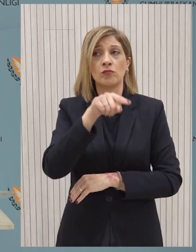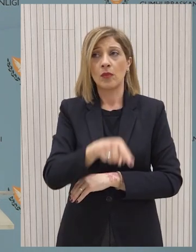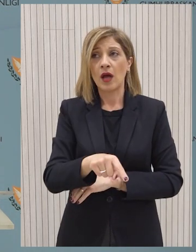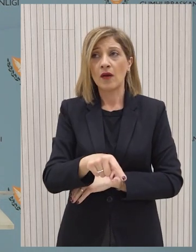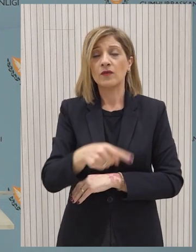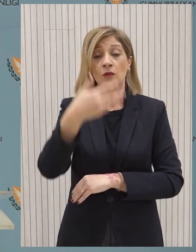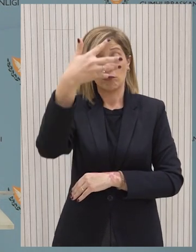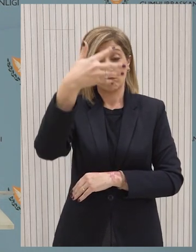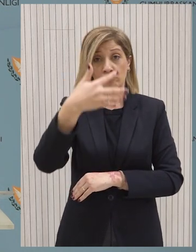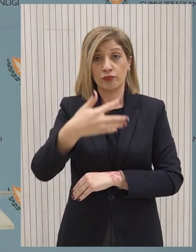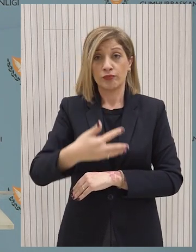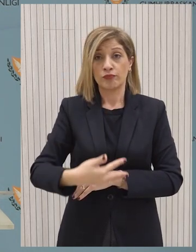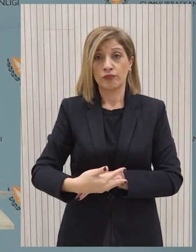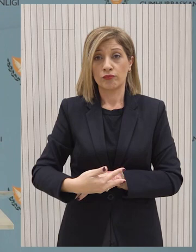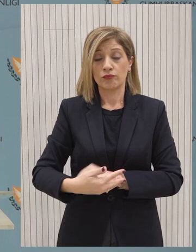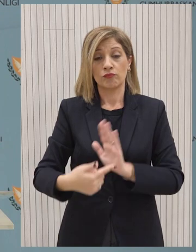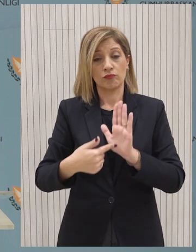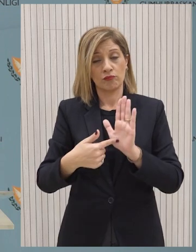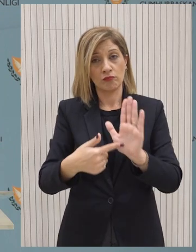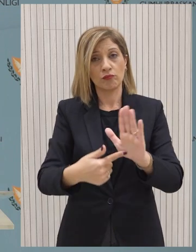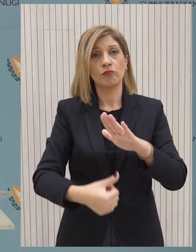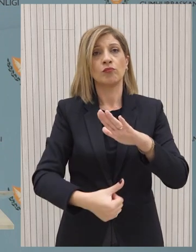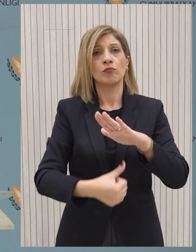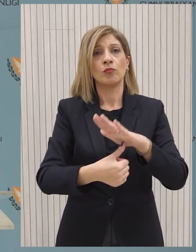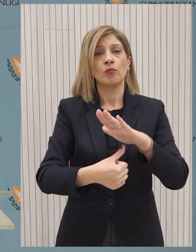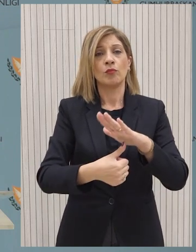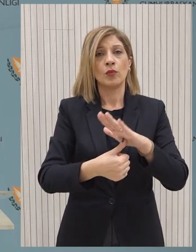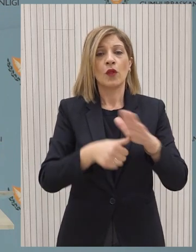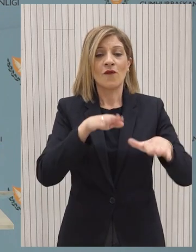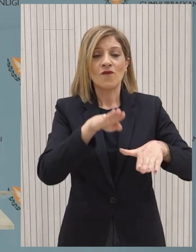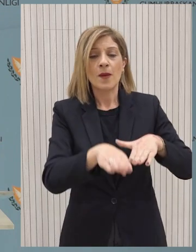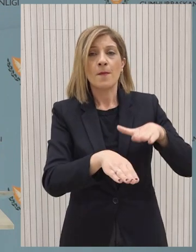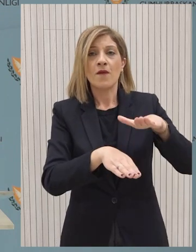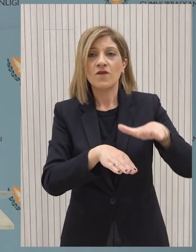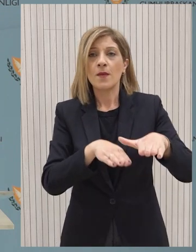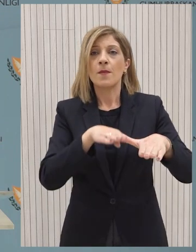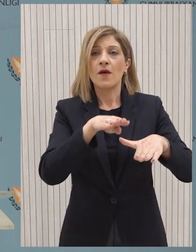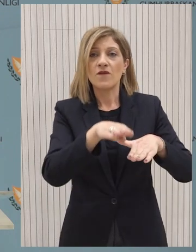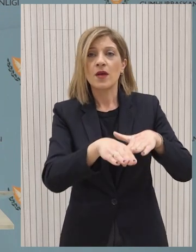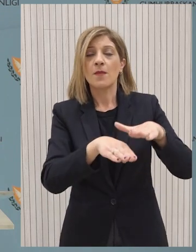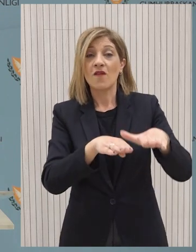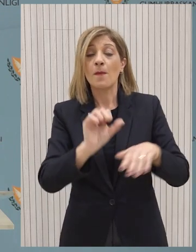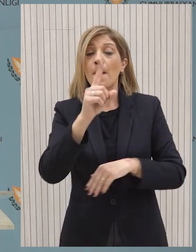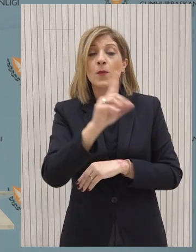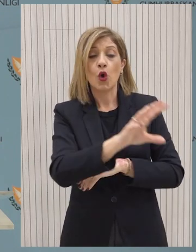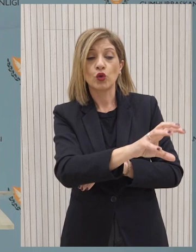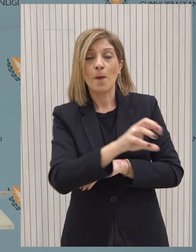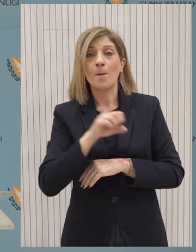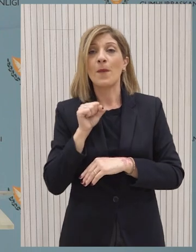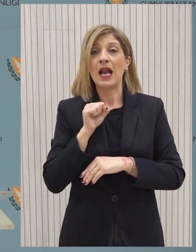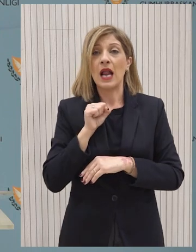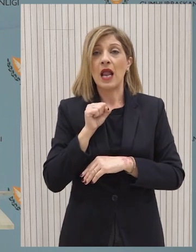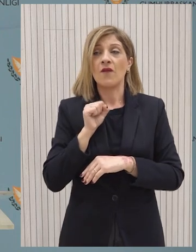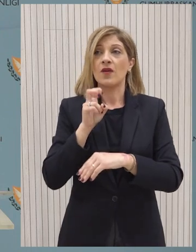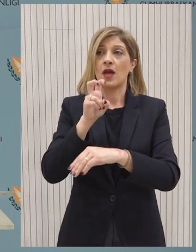στάδιο προς στάδιο. Με το πρώτο στάδιο βεβαίως είναι η παραλαβή και η αποδίκευση το δεύτερο στάδιο της βοήθειας για να μπορέσει